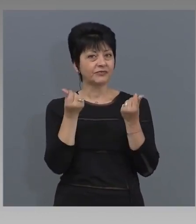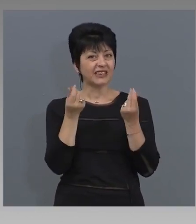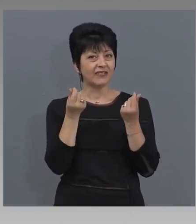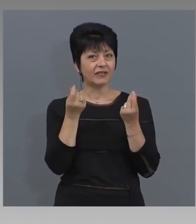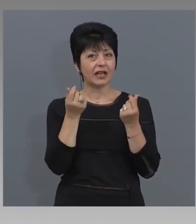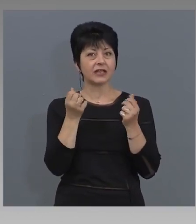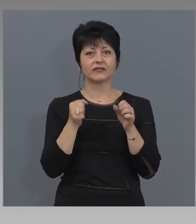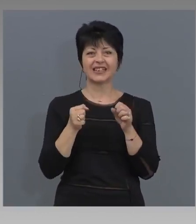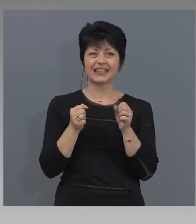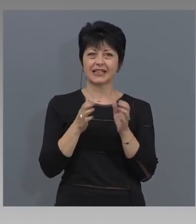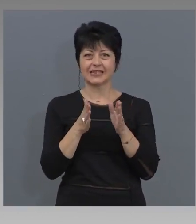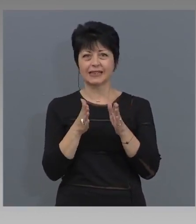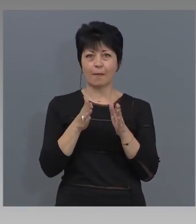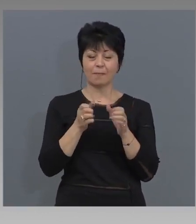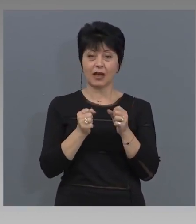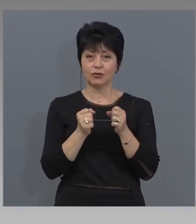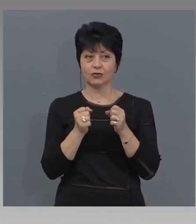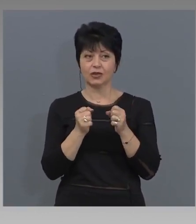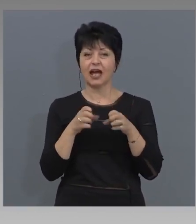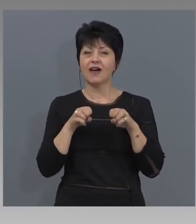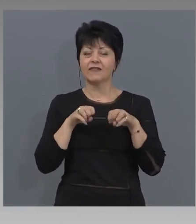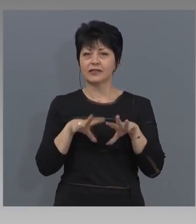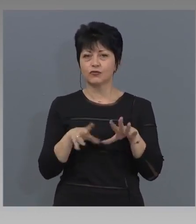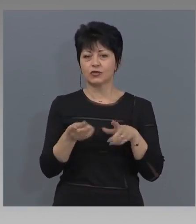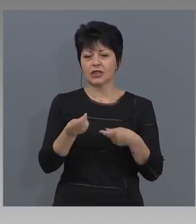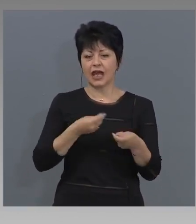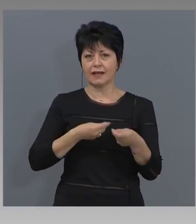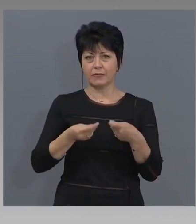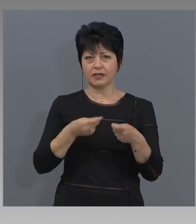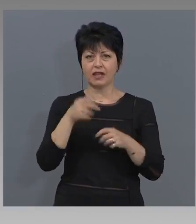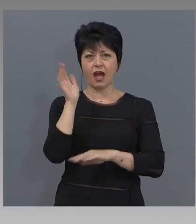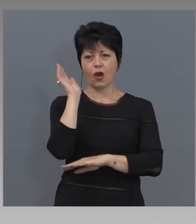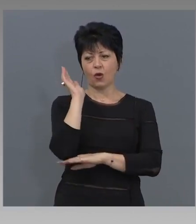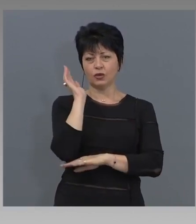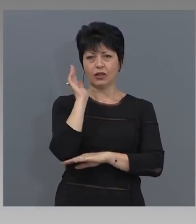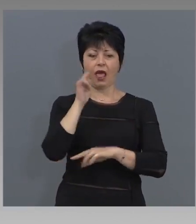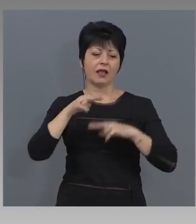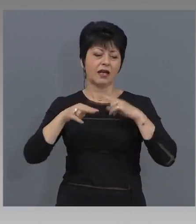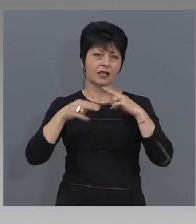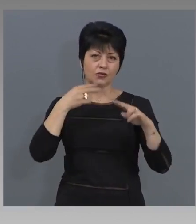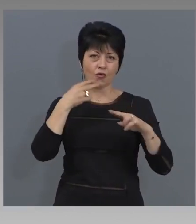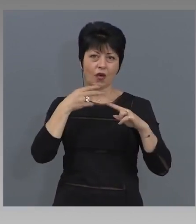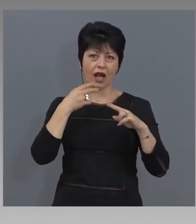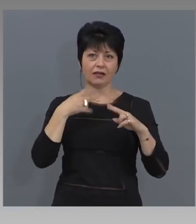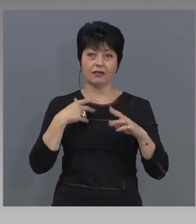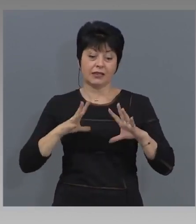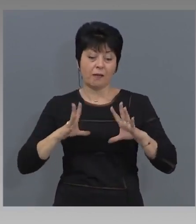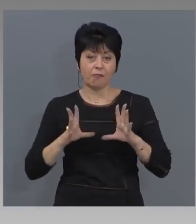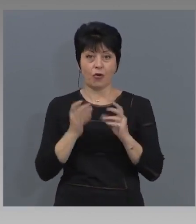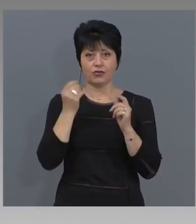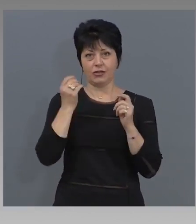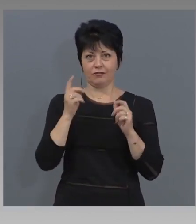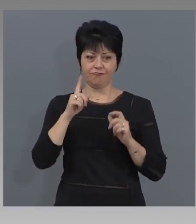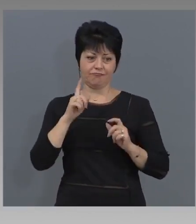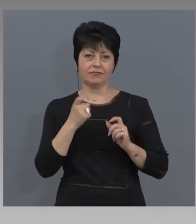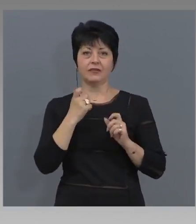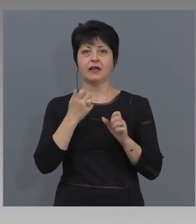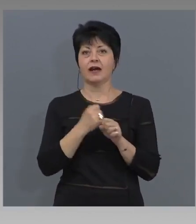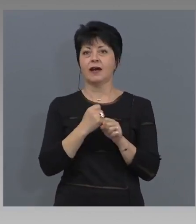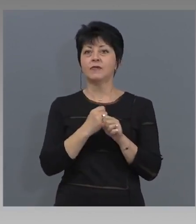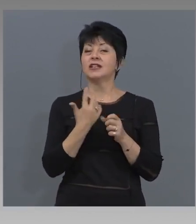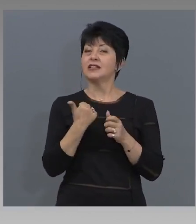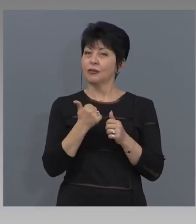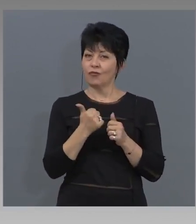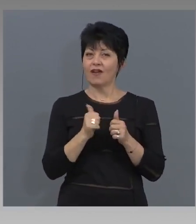стабилност, възможността на бизнеса, особено хотелиери и ресторантиори, да стартират. И затова партньорите